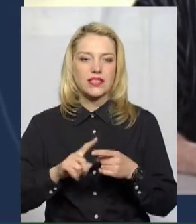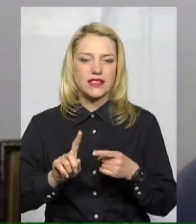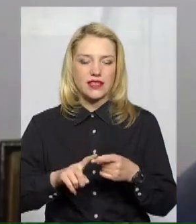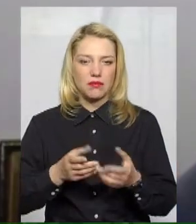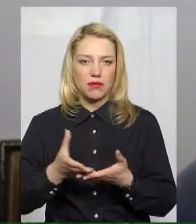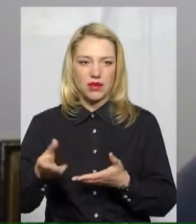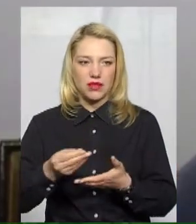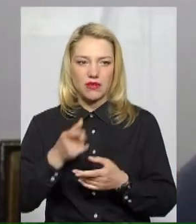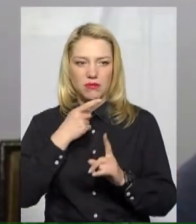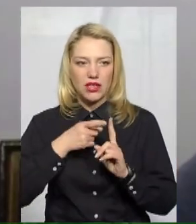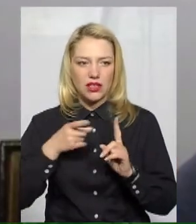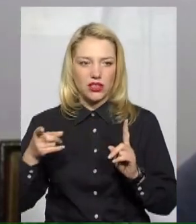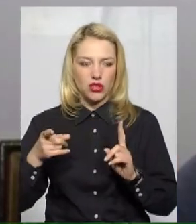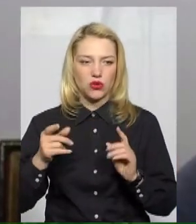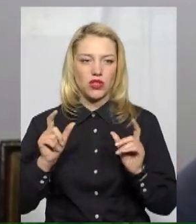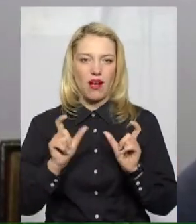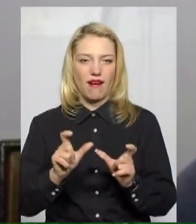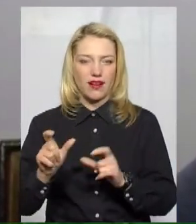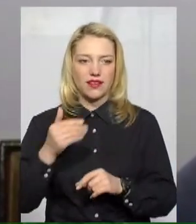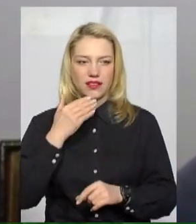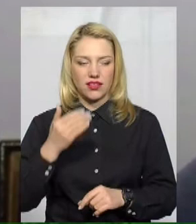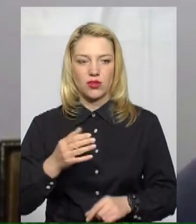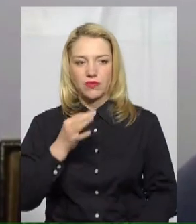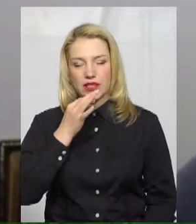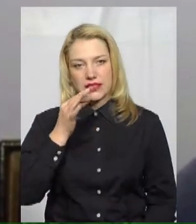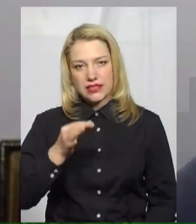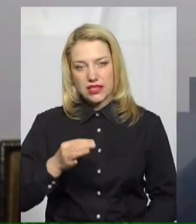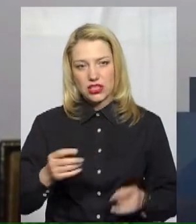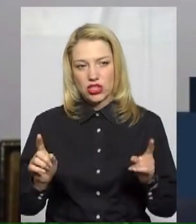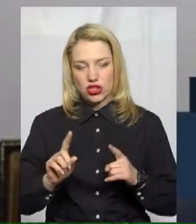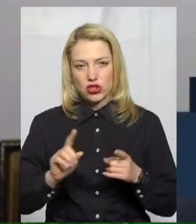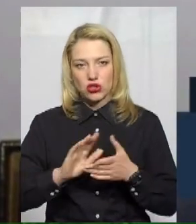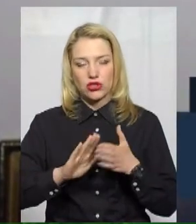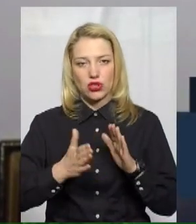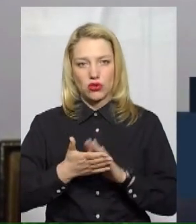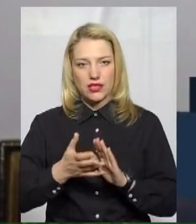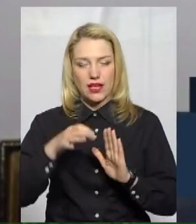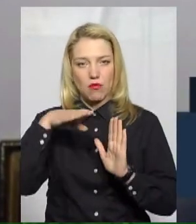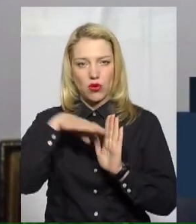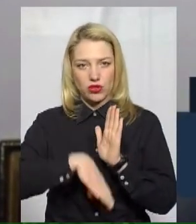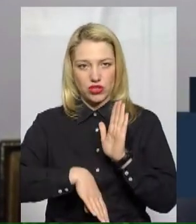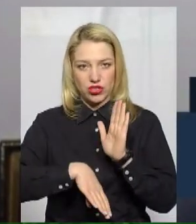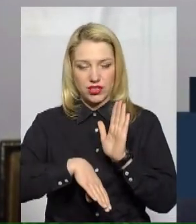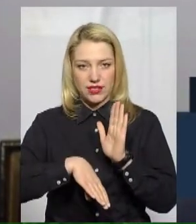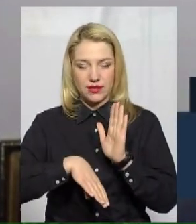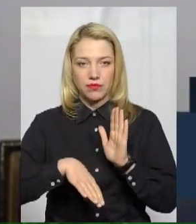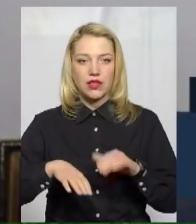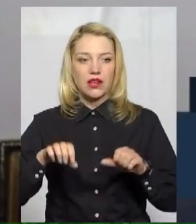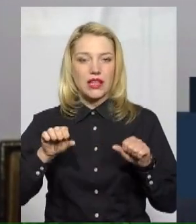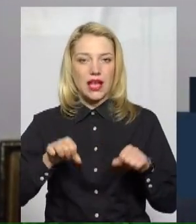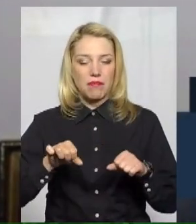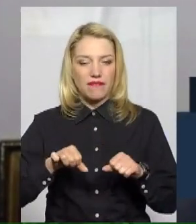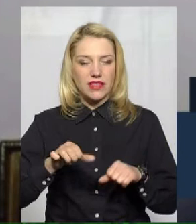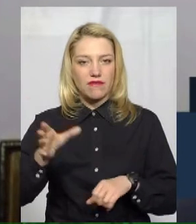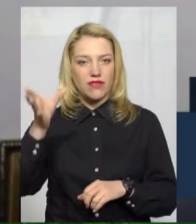Скажу, що в період карантину ситуація погіршилась, напевно, враховуючи те,